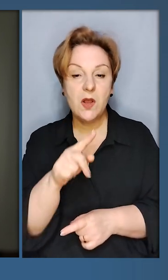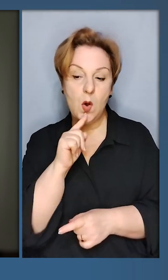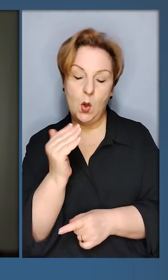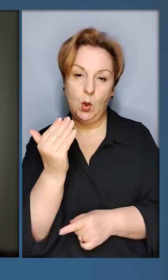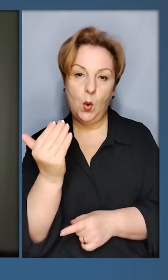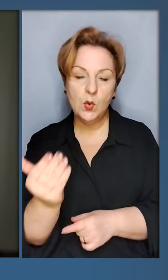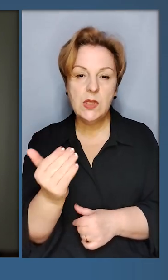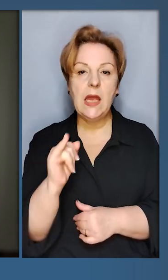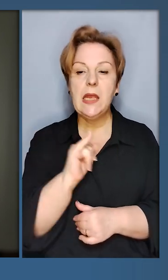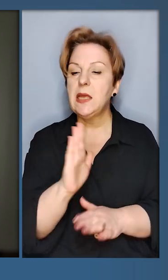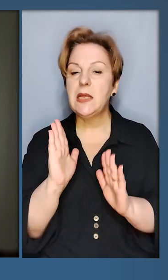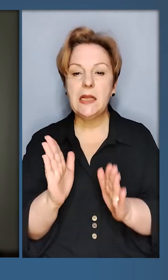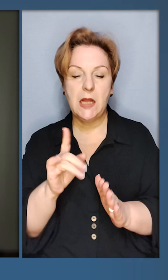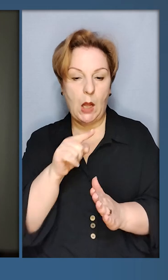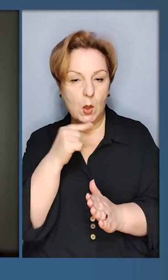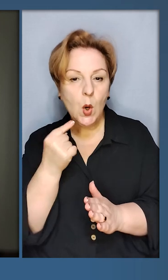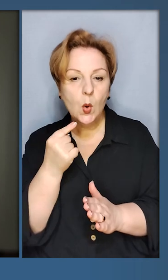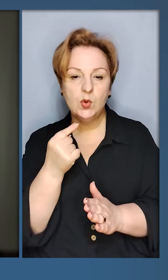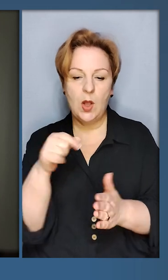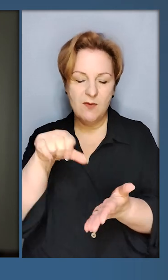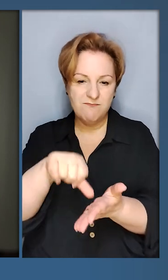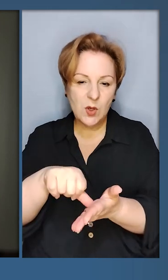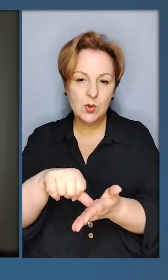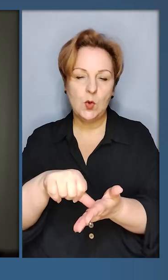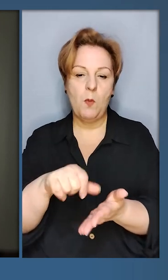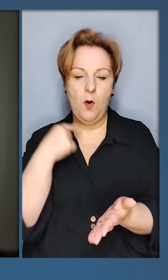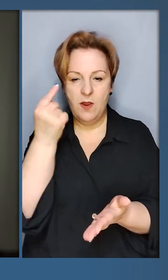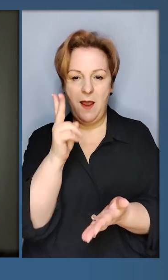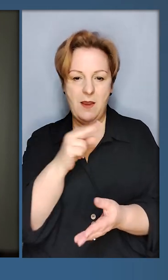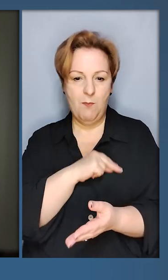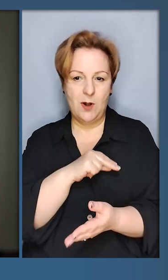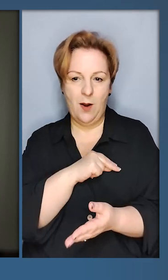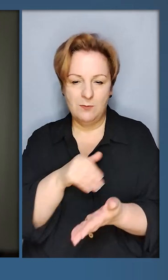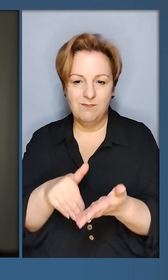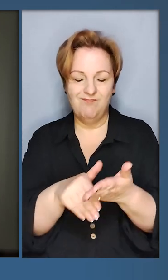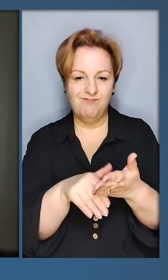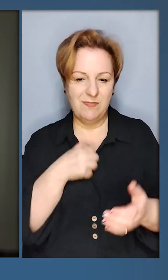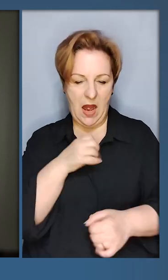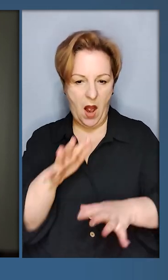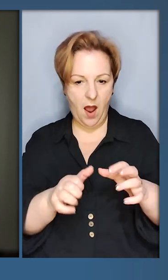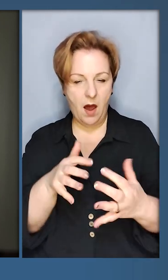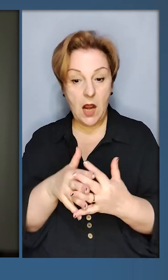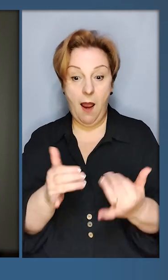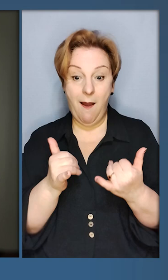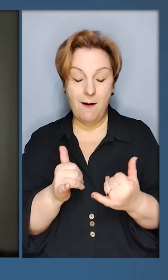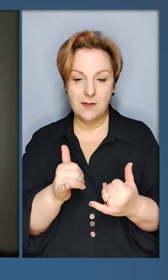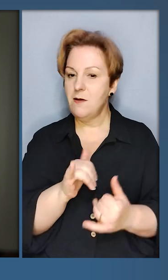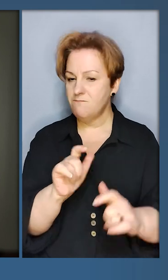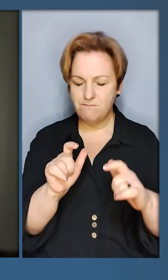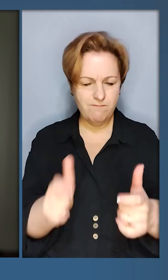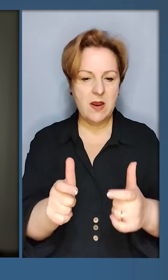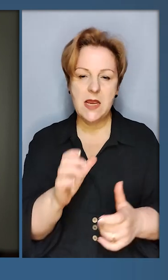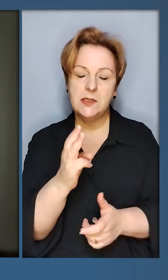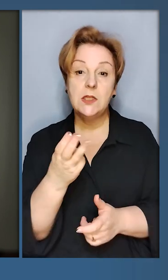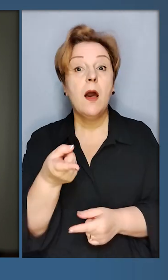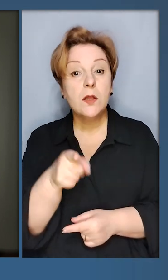російських і не тільки російських суб'єктів, які працюють на агресію, тепер під санкціями